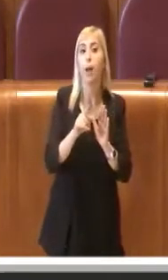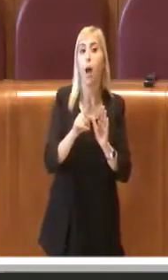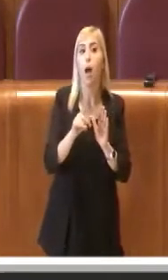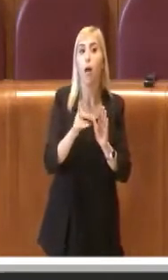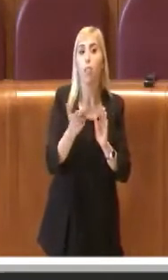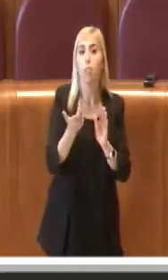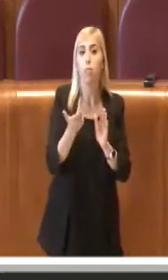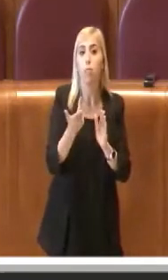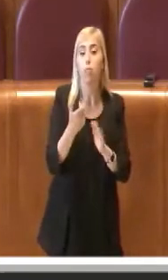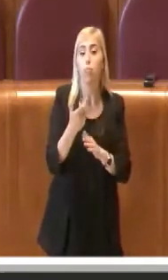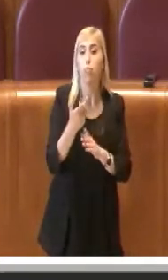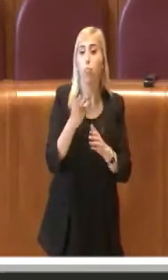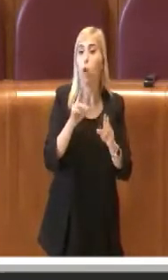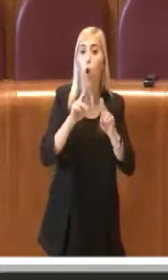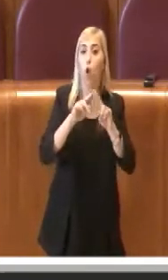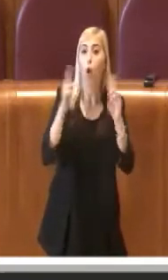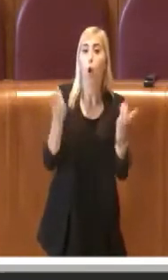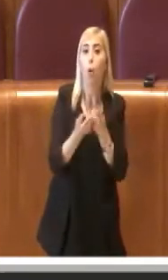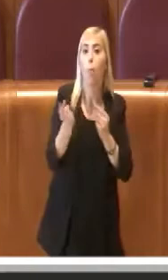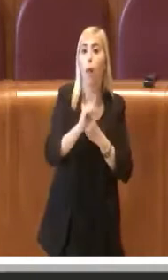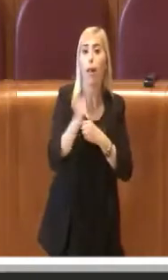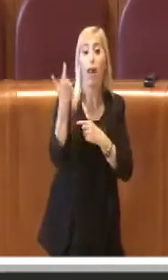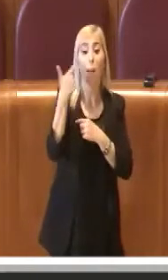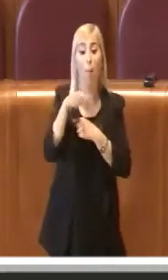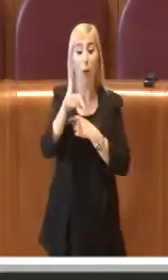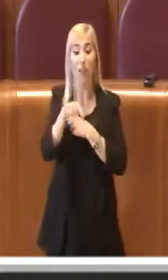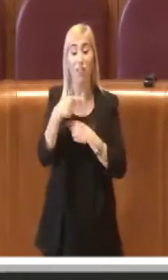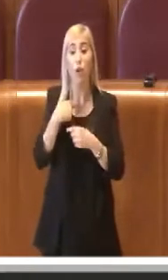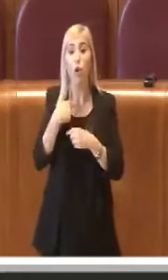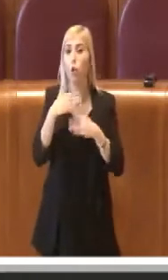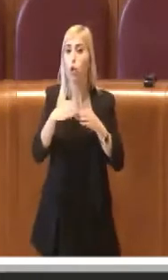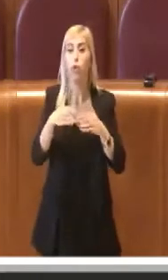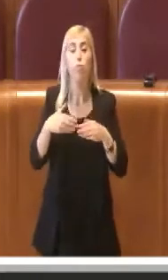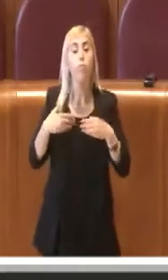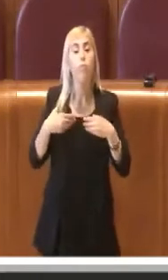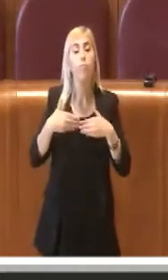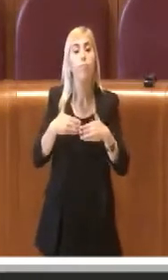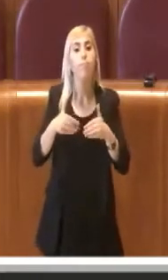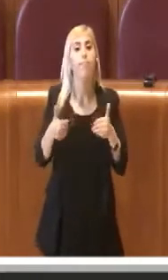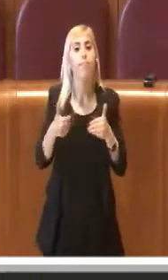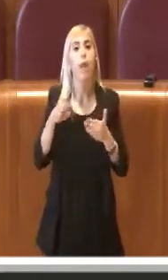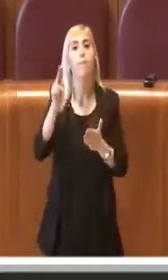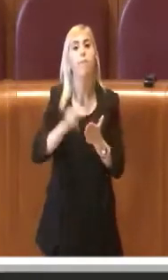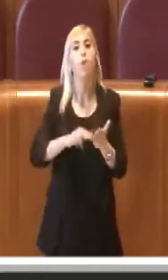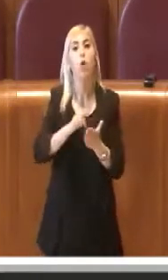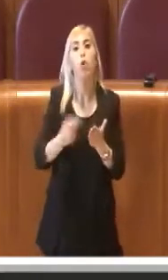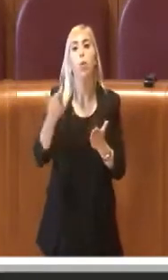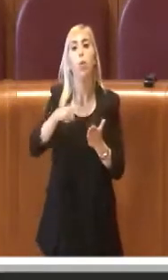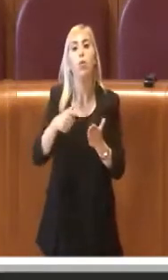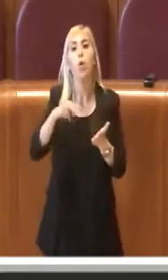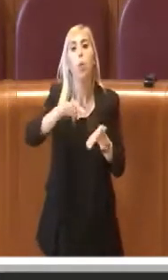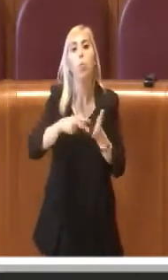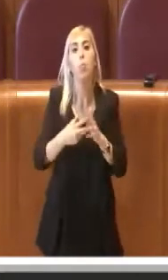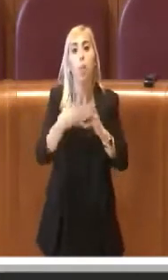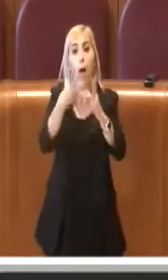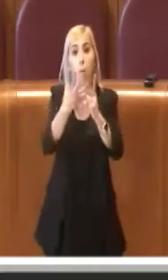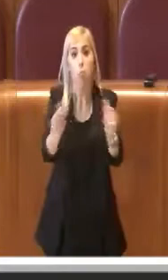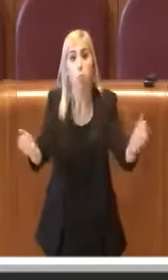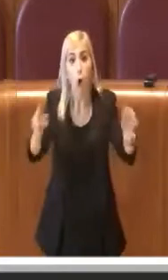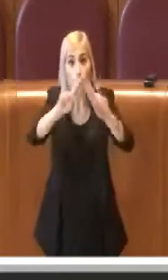ritengo questa delibera, per questo non parteciperò al voto perché non risolve il problema nella sua